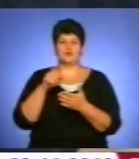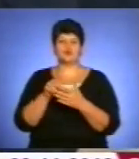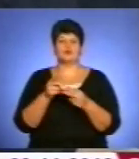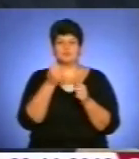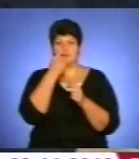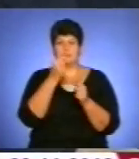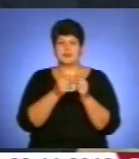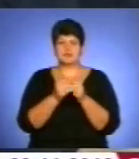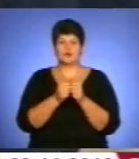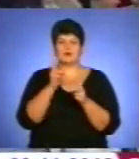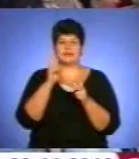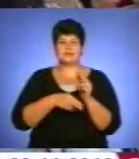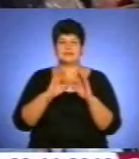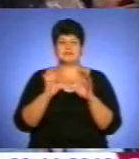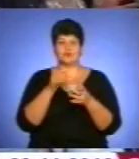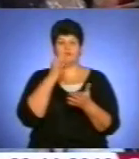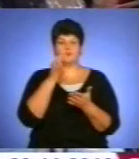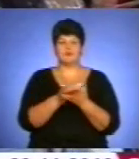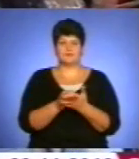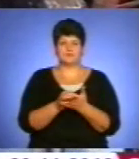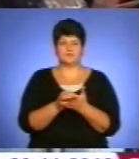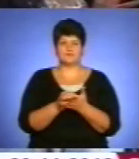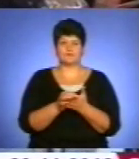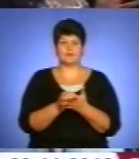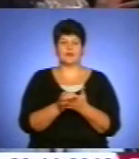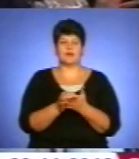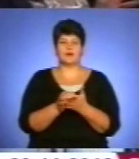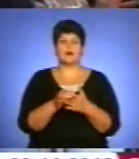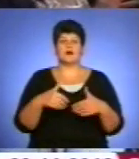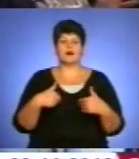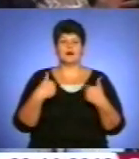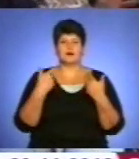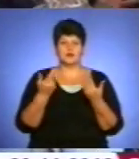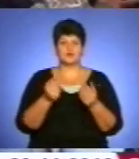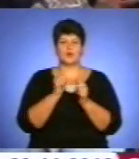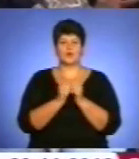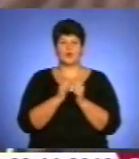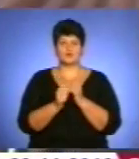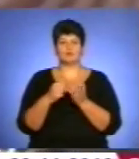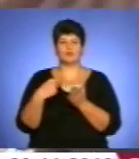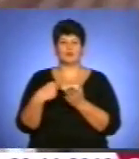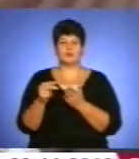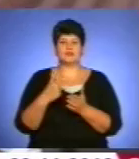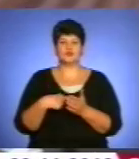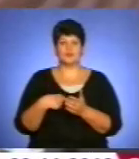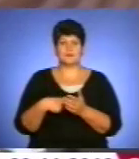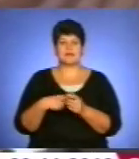кінця світу він відповів. Я хочу кожену купити собі щирничок і швічку.